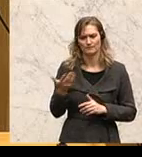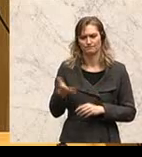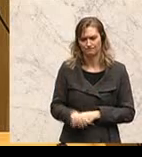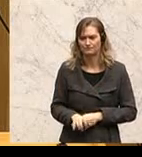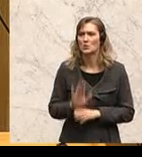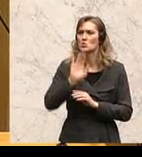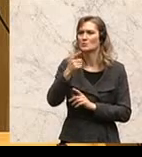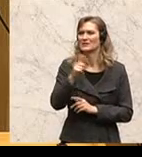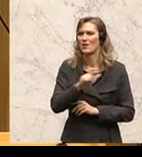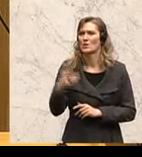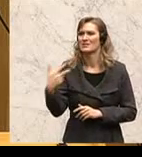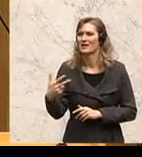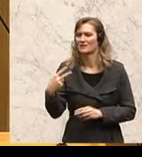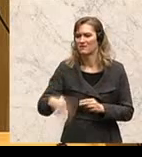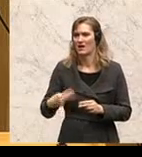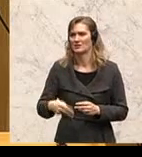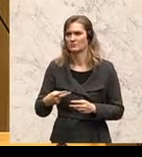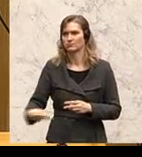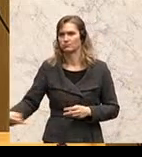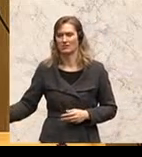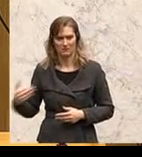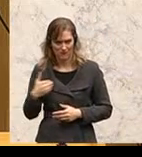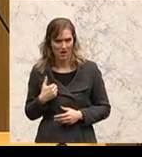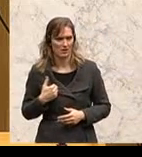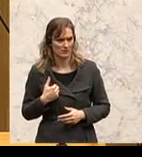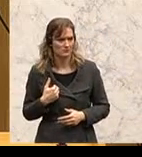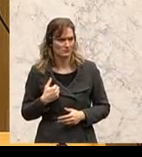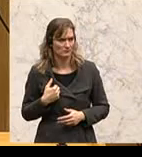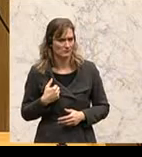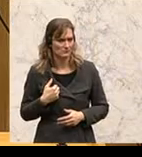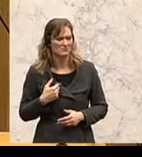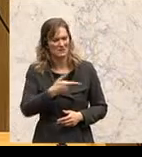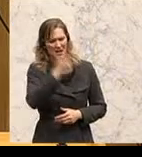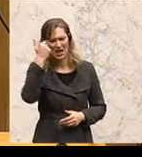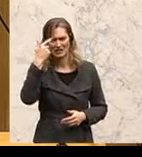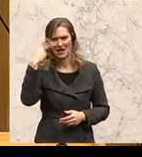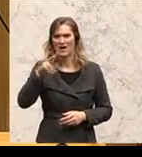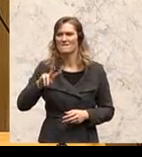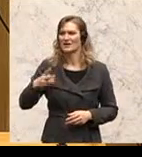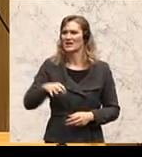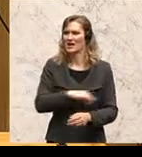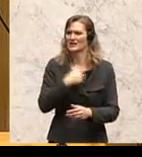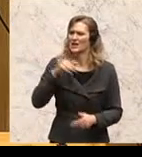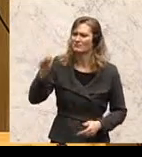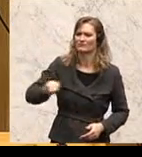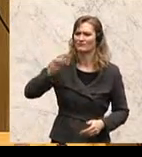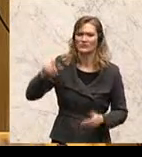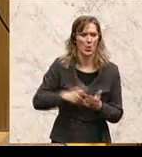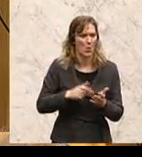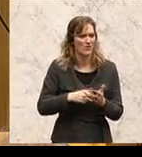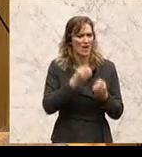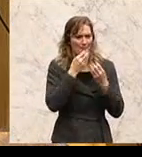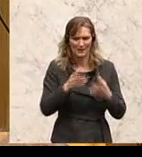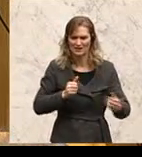Verletzte. Ich erinnere Sie, Vizekanzler, weil ich ja versucht habe, so lange bei Ihrem außenpolitischen Bericht zu rütteln, bis es unten